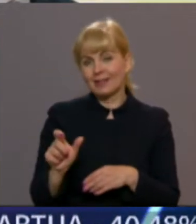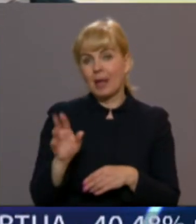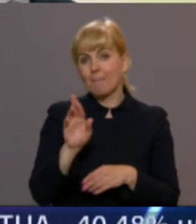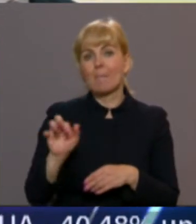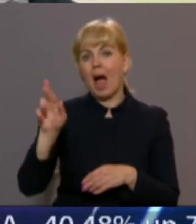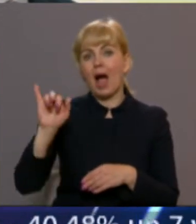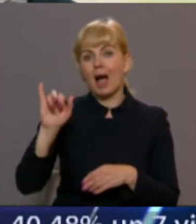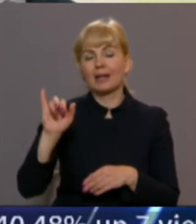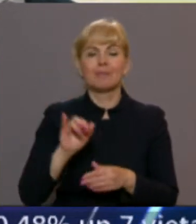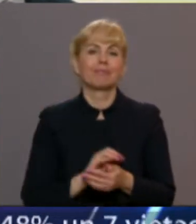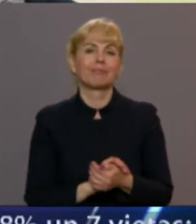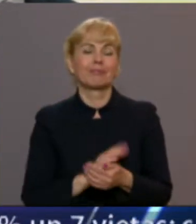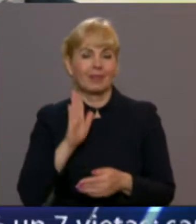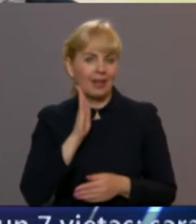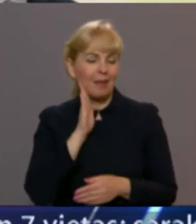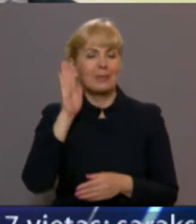Māri? Labrīt, Māri!